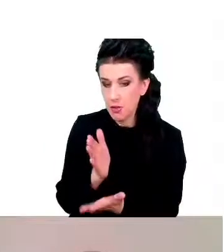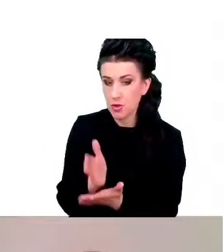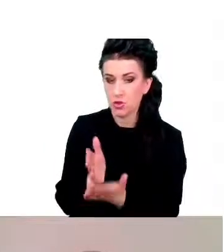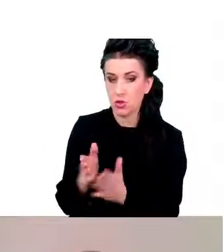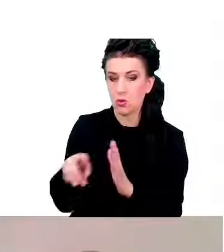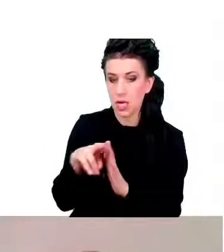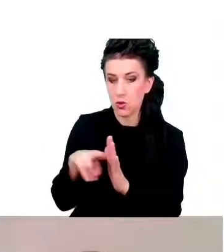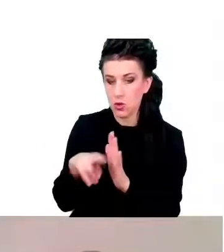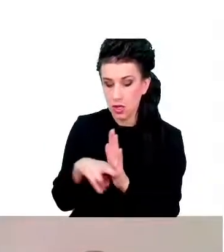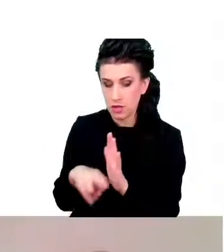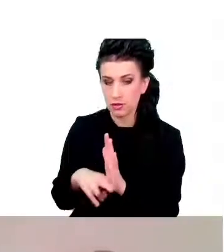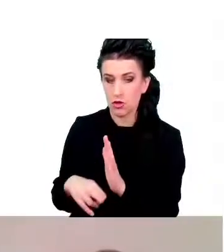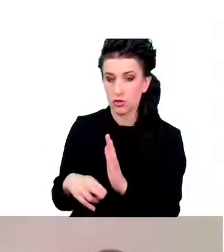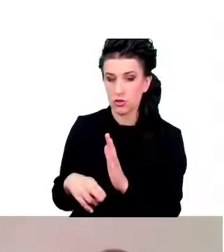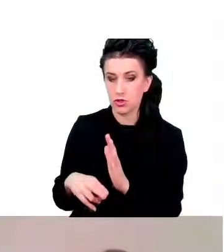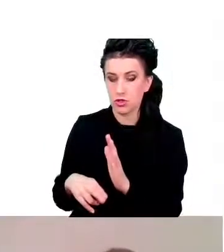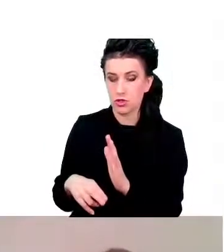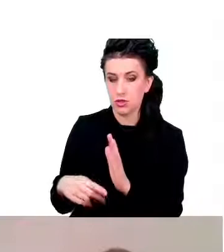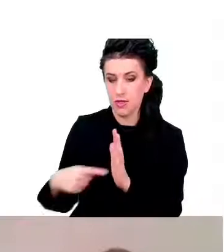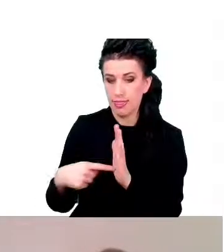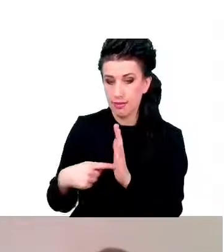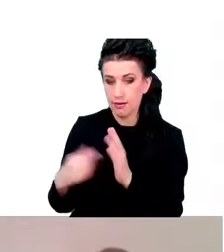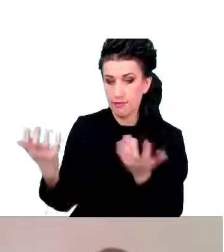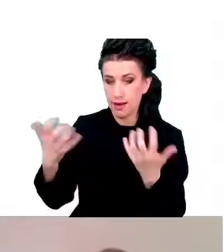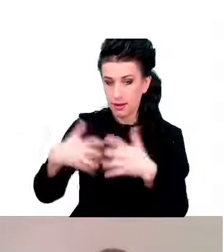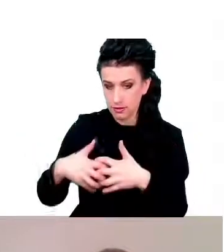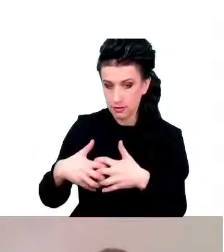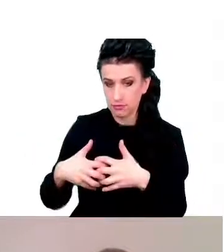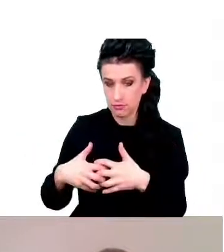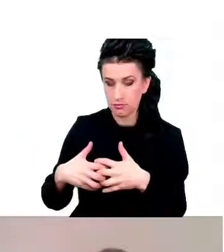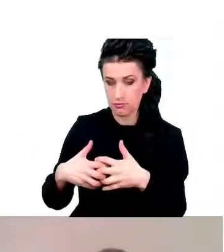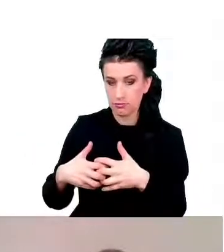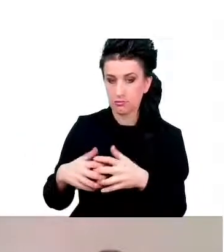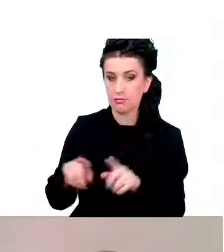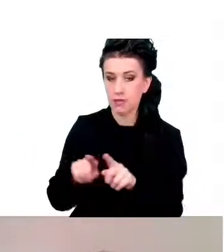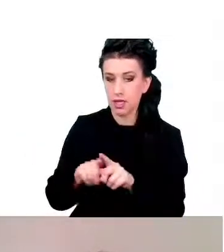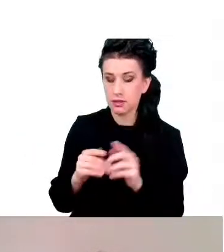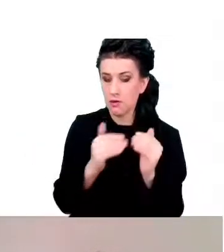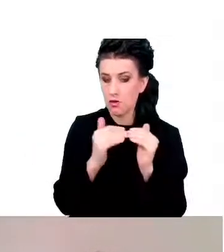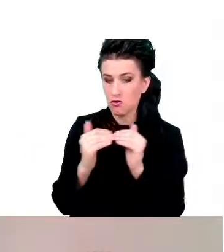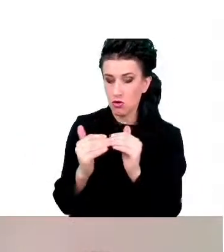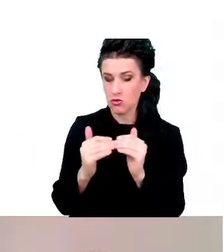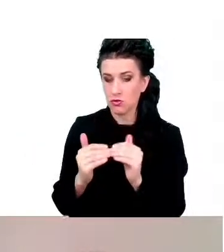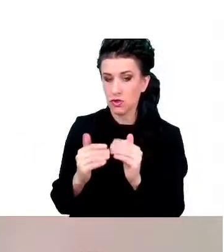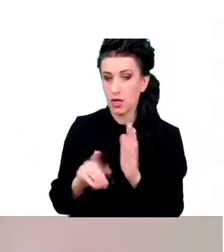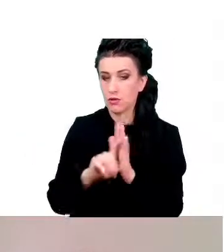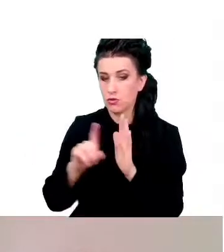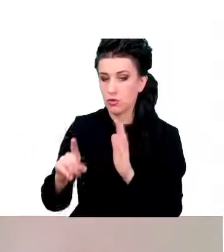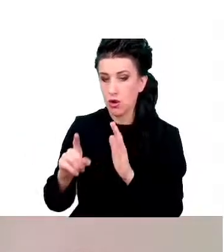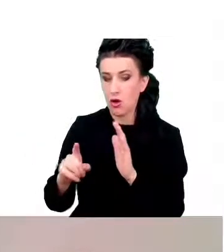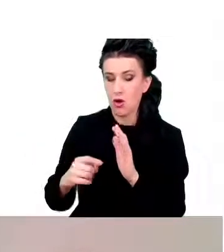mechanizmów w stosunku do tempa metabolicznego komórki możemy